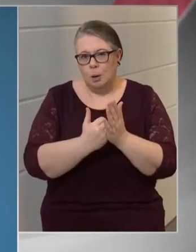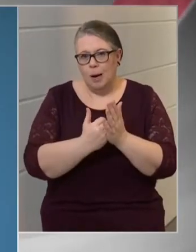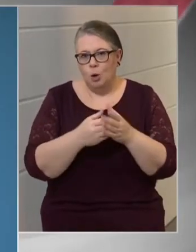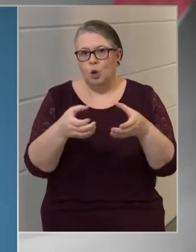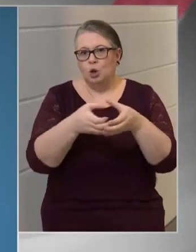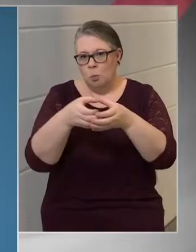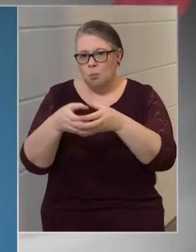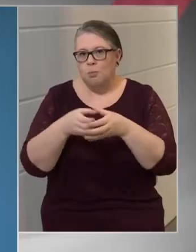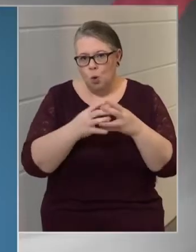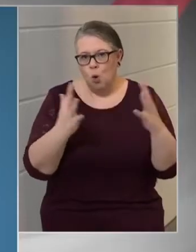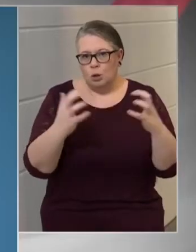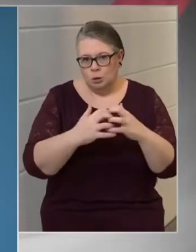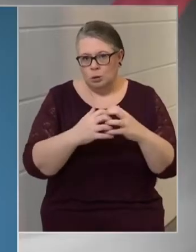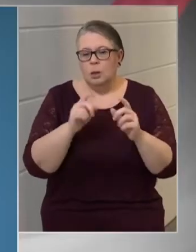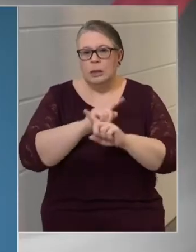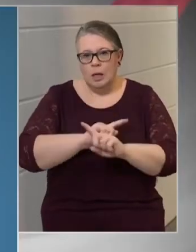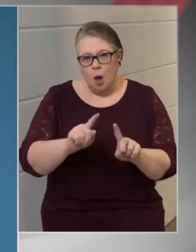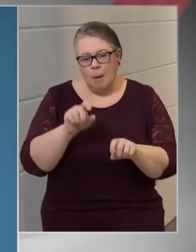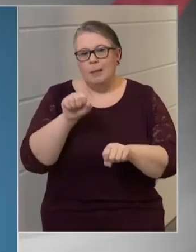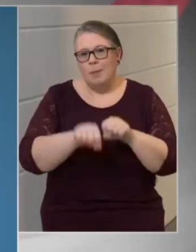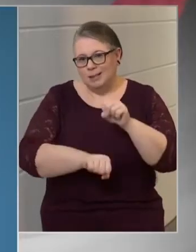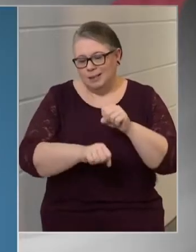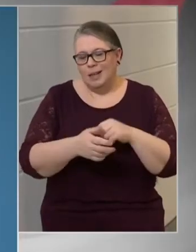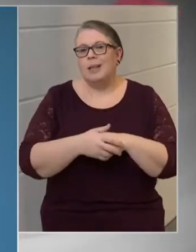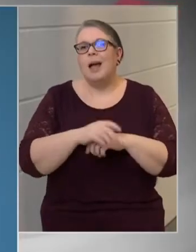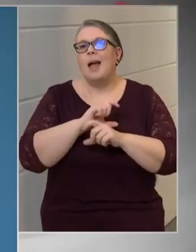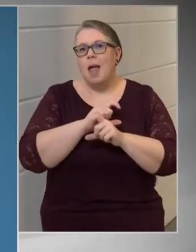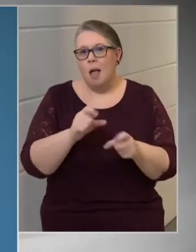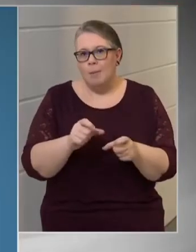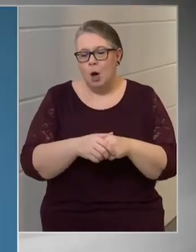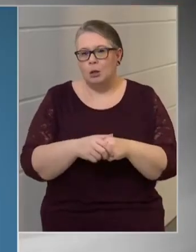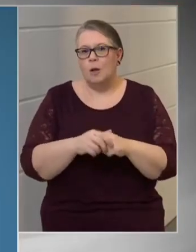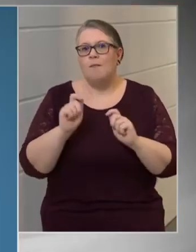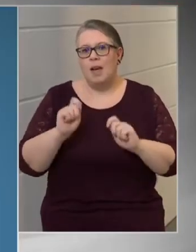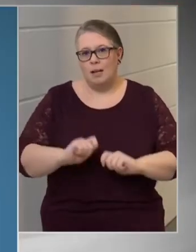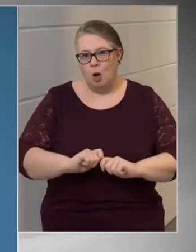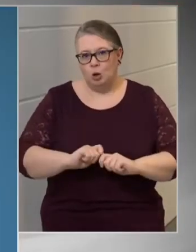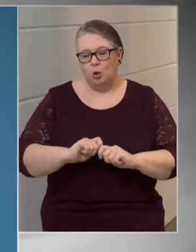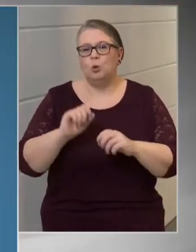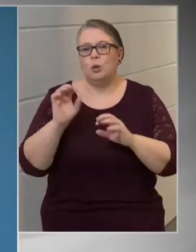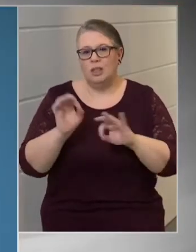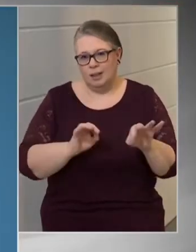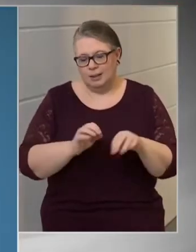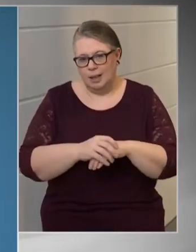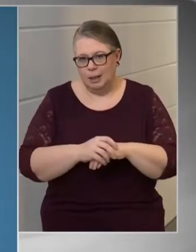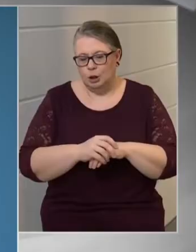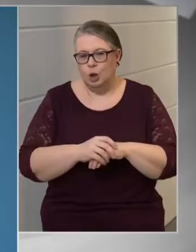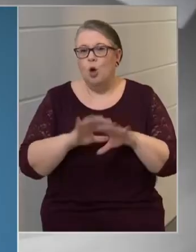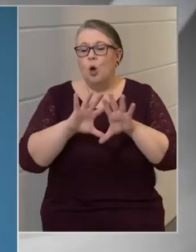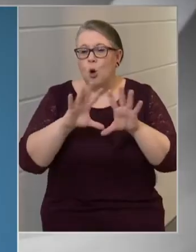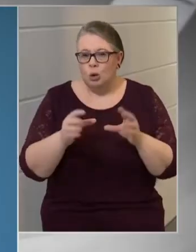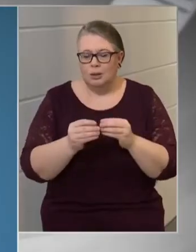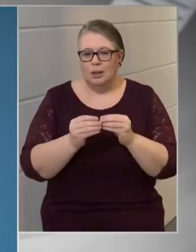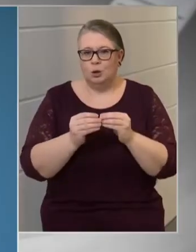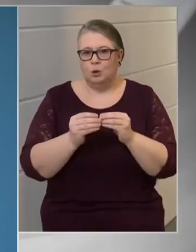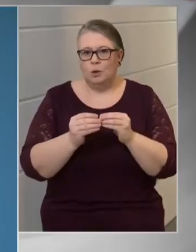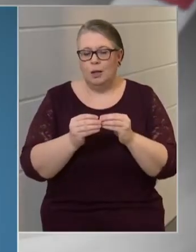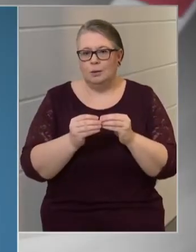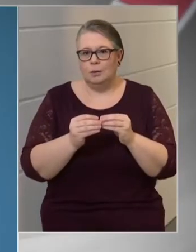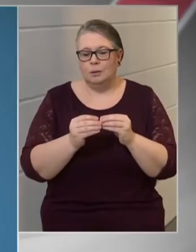a csoportosulás tilalmára vonatkozó szabályok megszegése miatt hajtottunk végre rendőri intézkedést. Így összesen